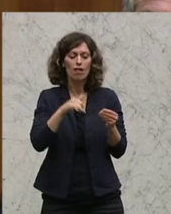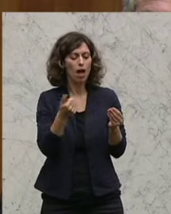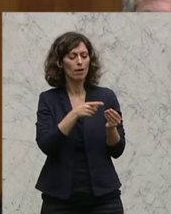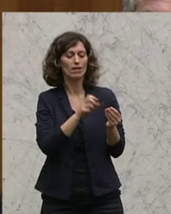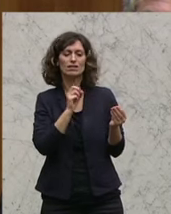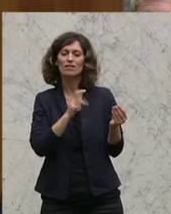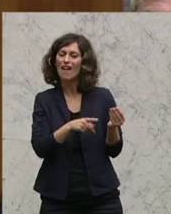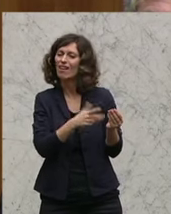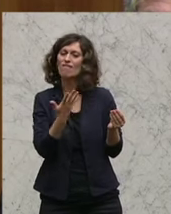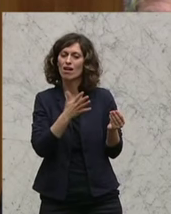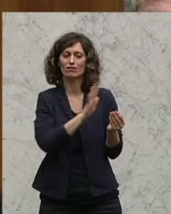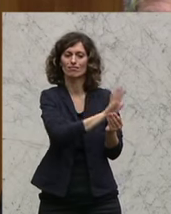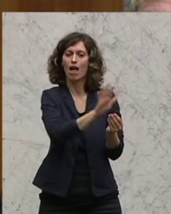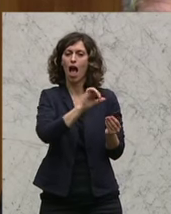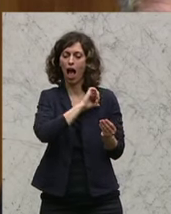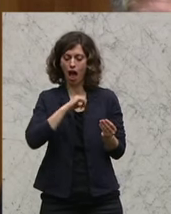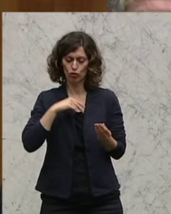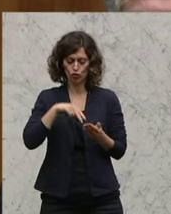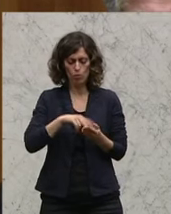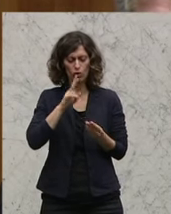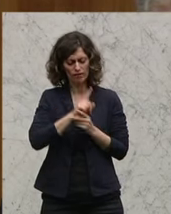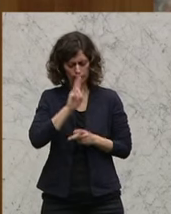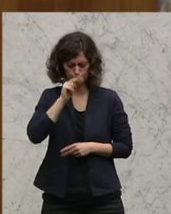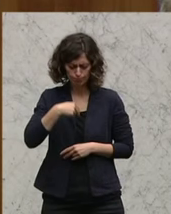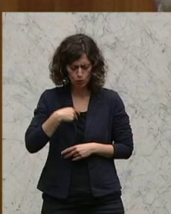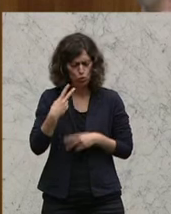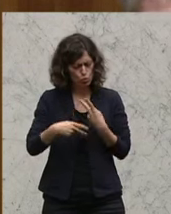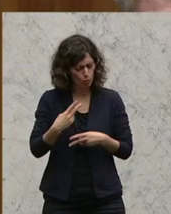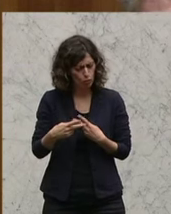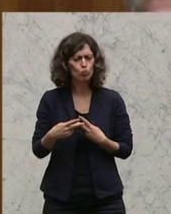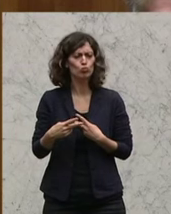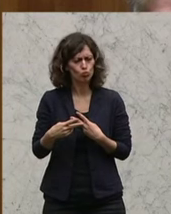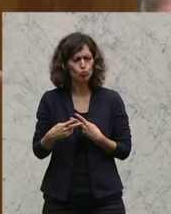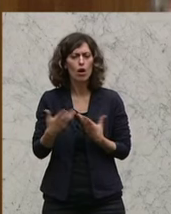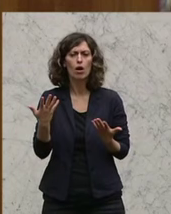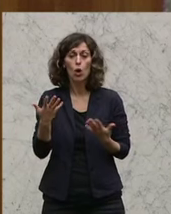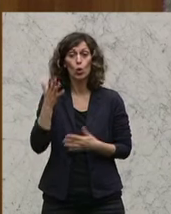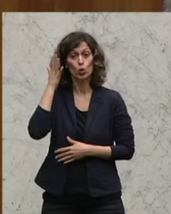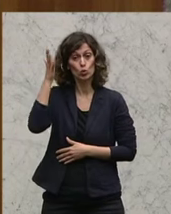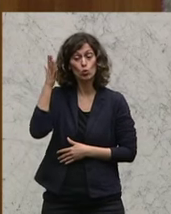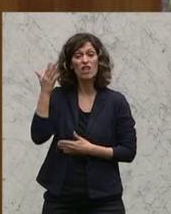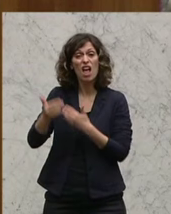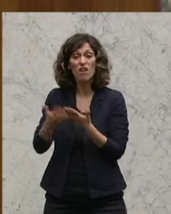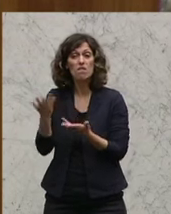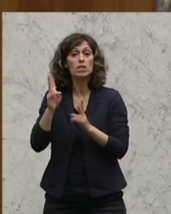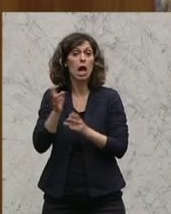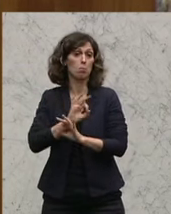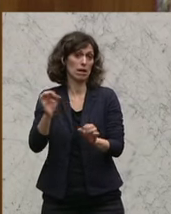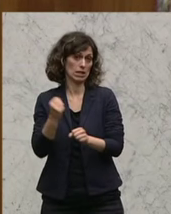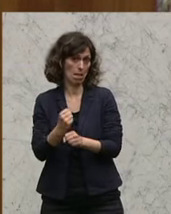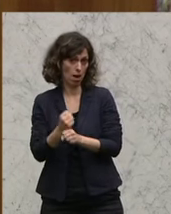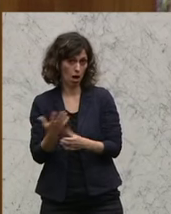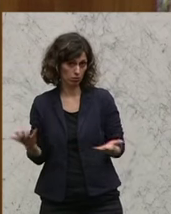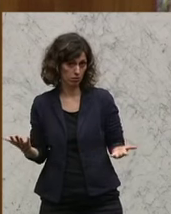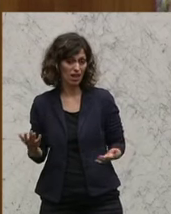eigenen Standpunkte zu überprüfen und zu sehen, was kann man in der zukünftigen Entwicklung verbessern. Denn es